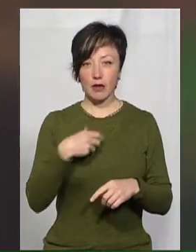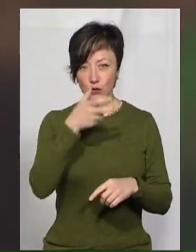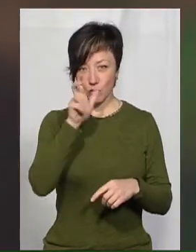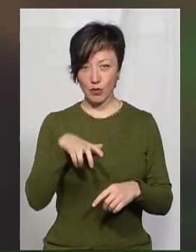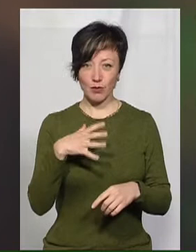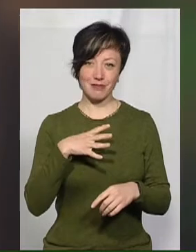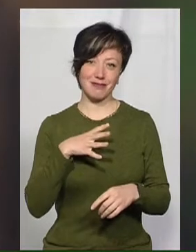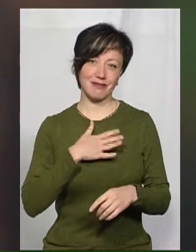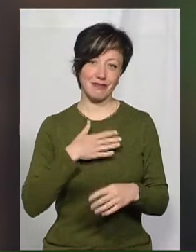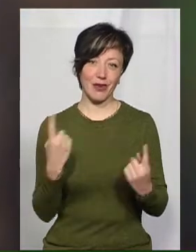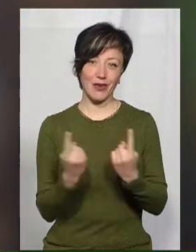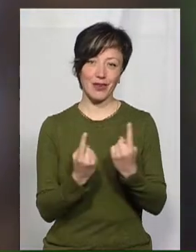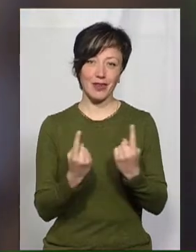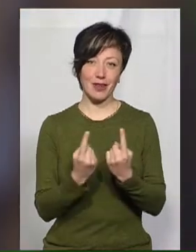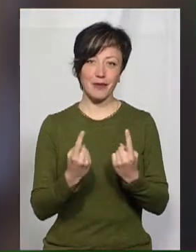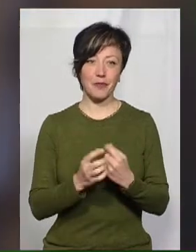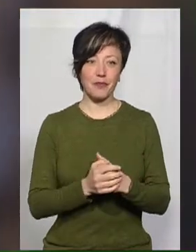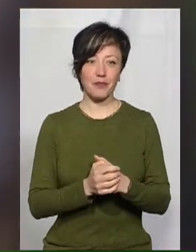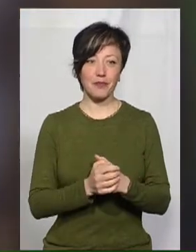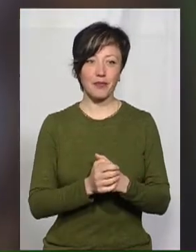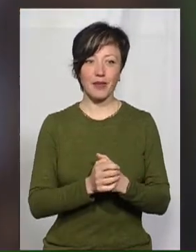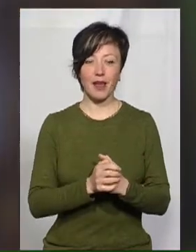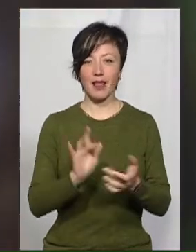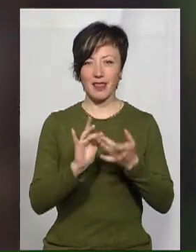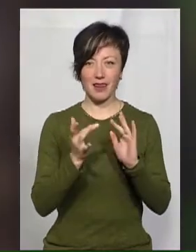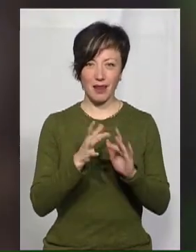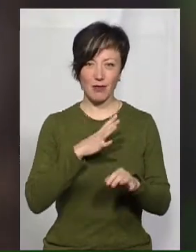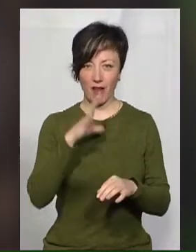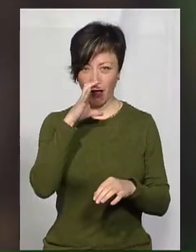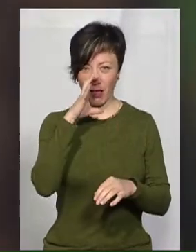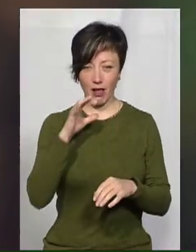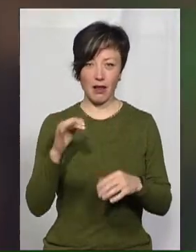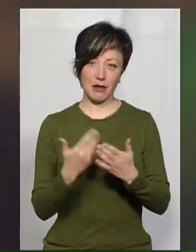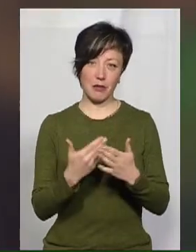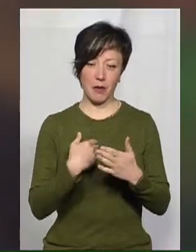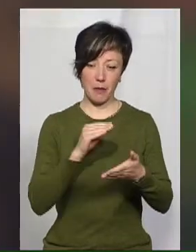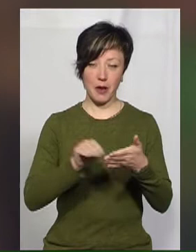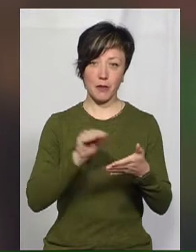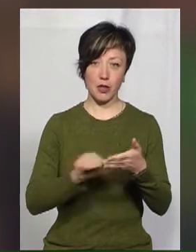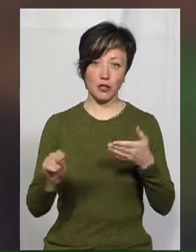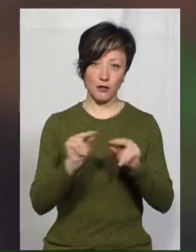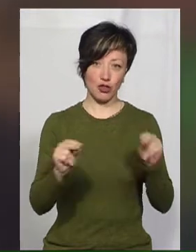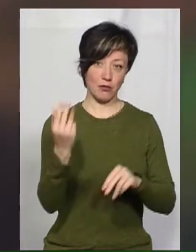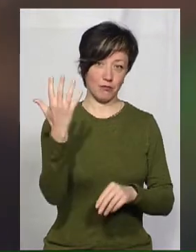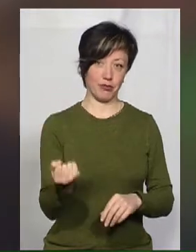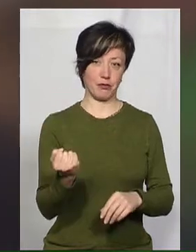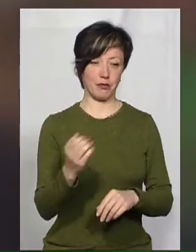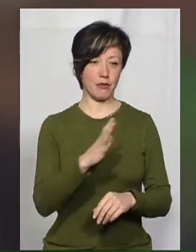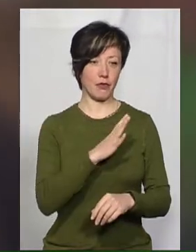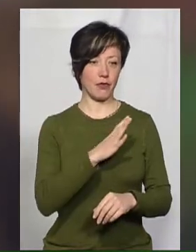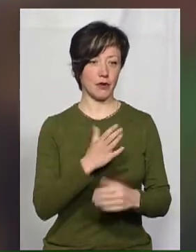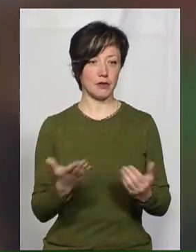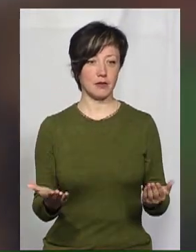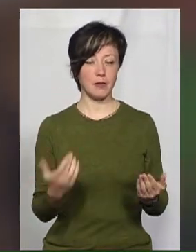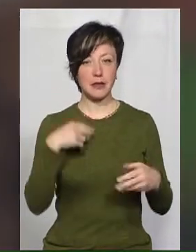однокласниками, вай-фай буває, глючить, і, наприклад, ми пишемо щось, чекілько вибити може. І